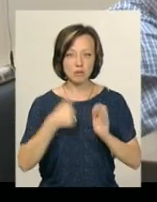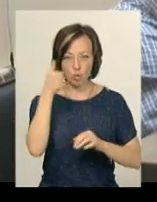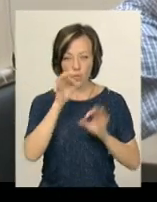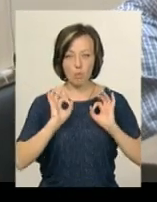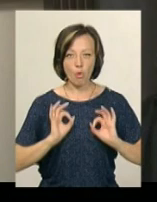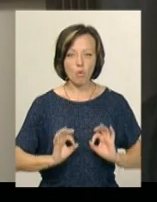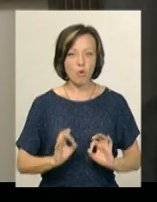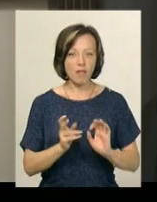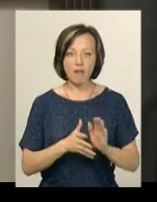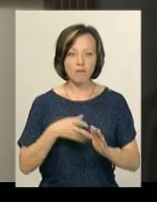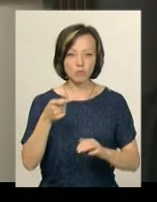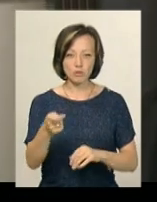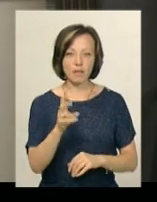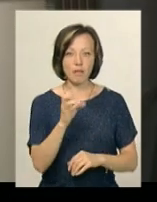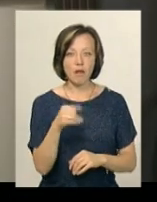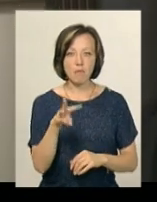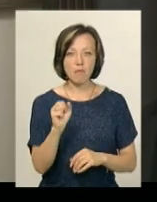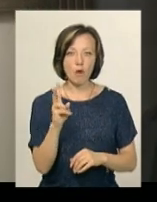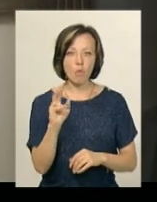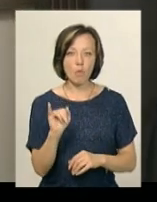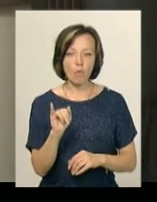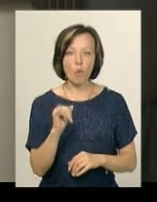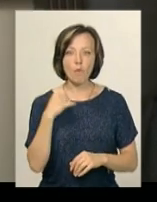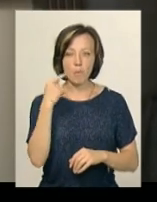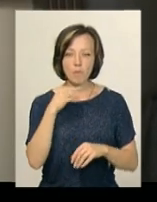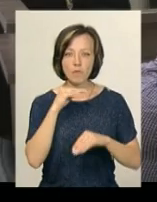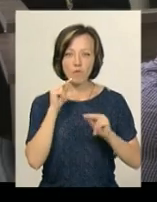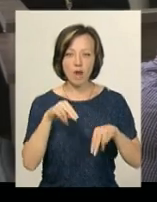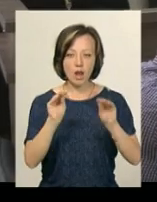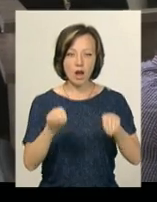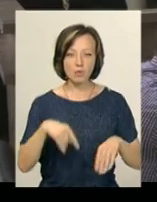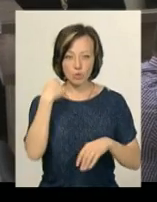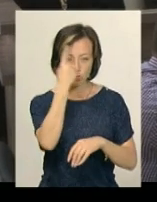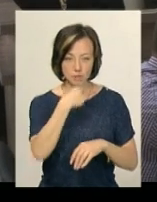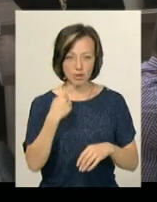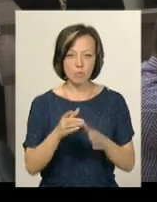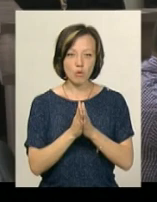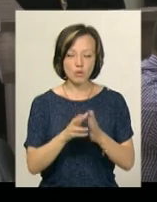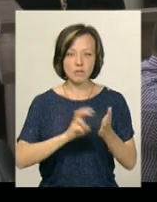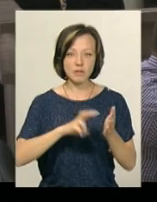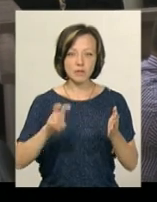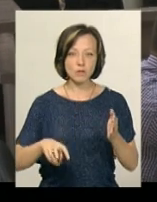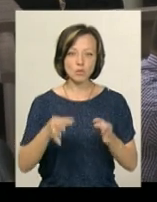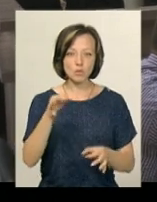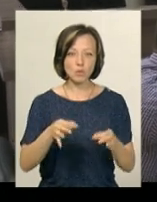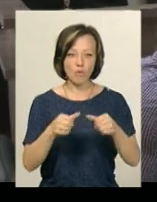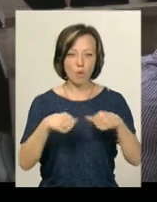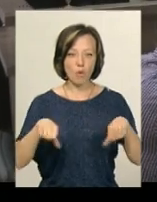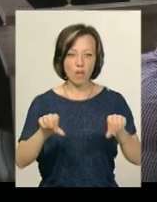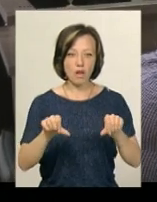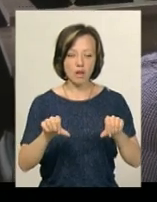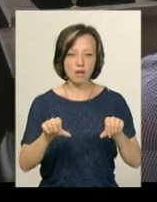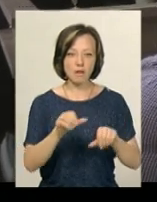прокурор не вручив Євгену Неймаку обвинувальний акт особисто. Відвести судову колегію апеляційного суду Хмельницької області у складі